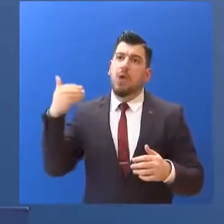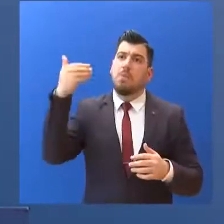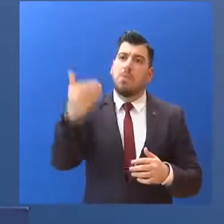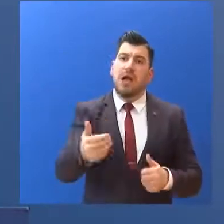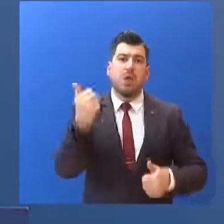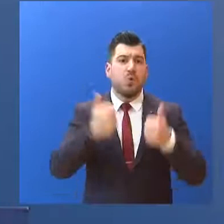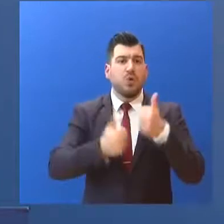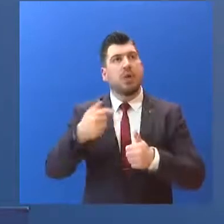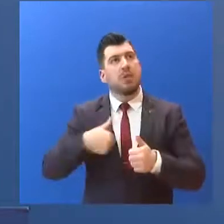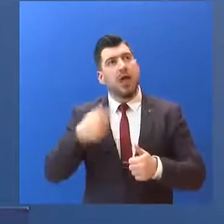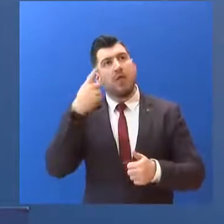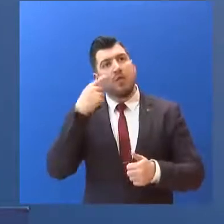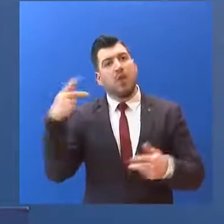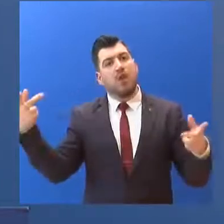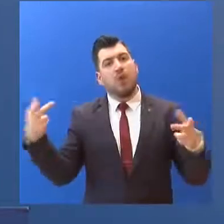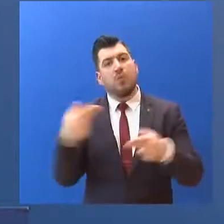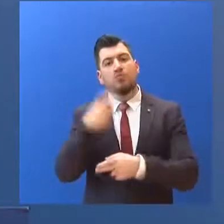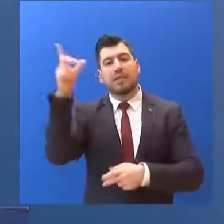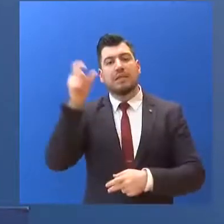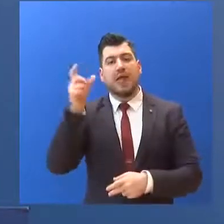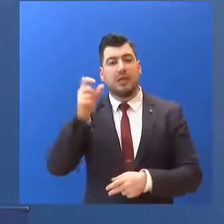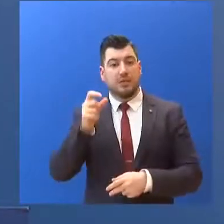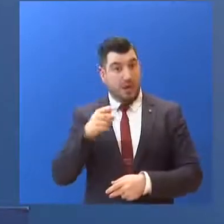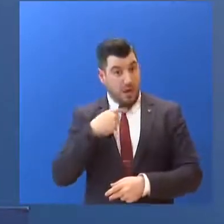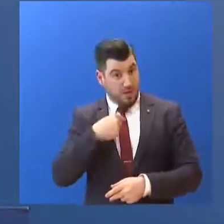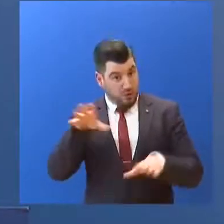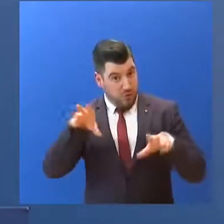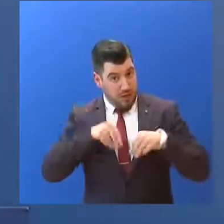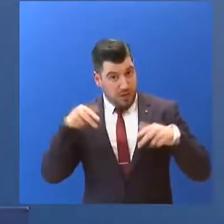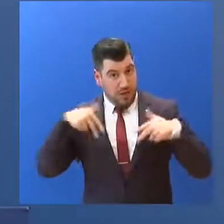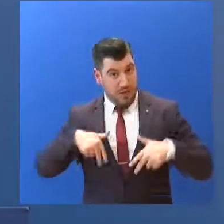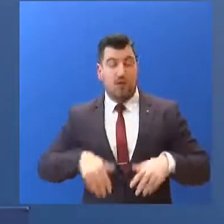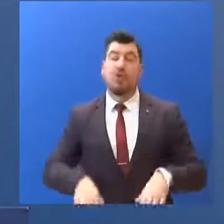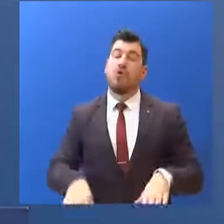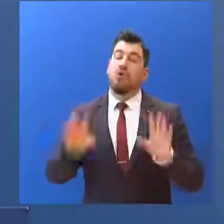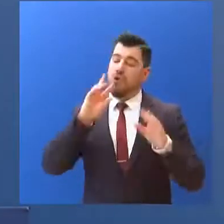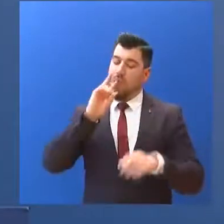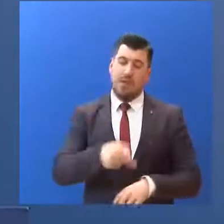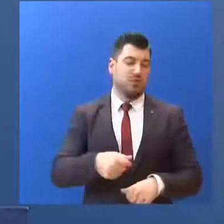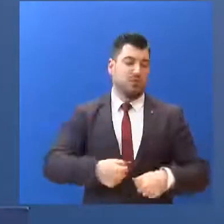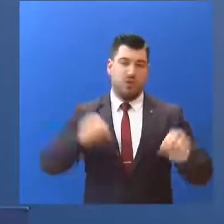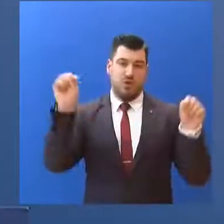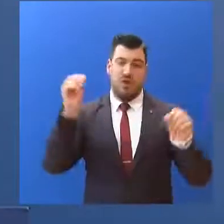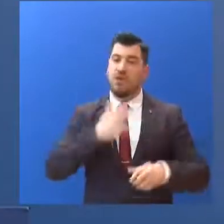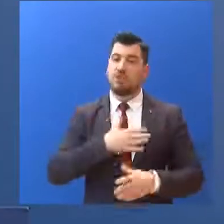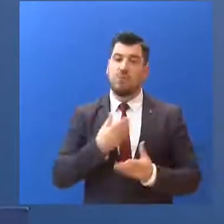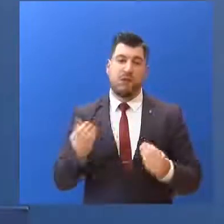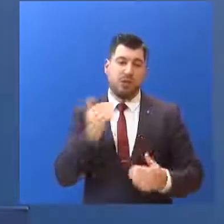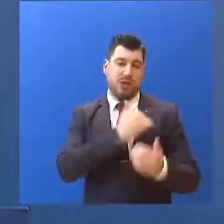αυτό το σενάριο στο τραπέζι? Όχι. Σας ευχαριστώ πολύ για τις ερωτήσεις σας.